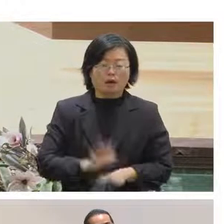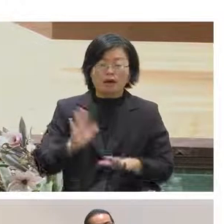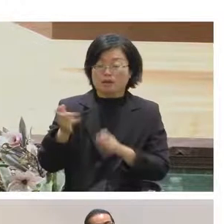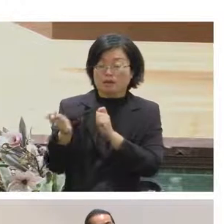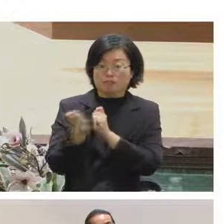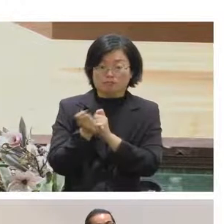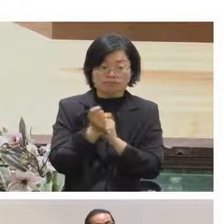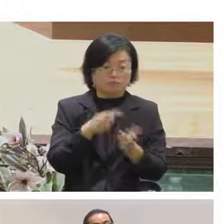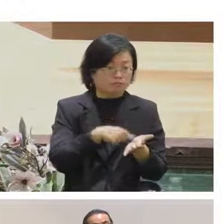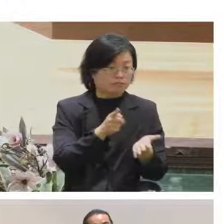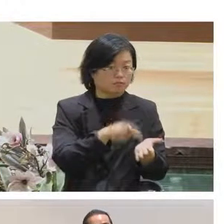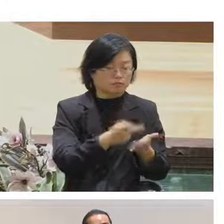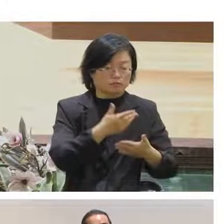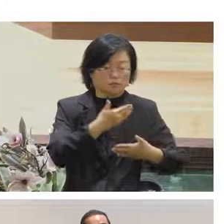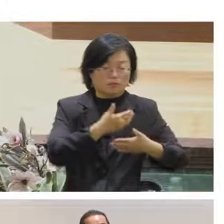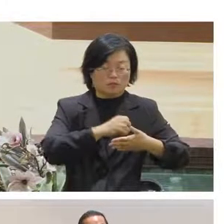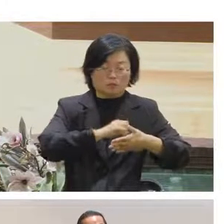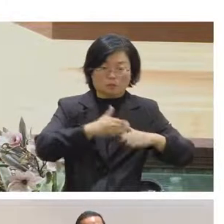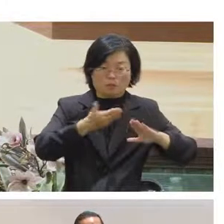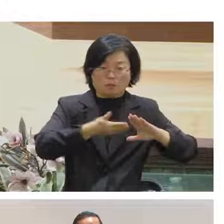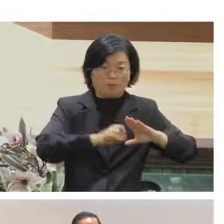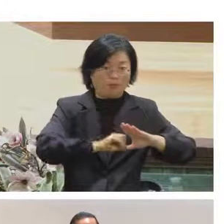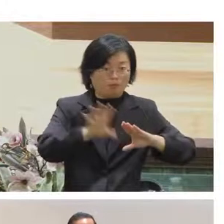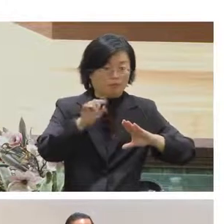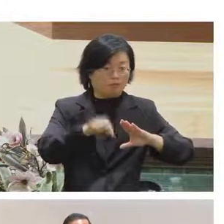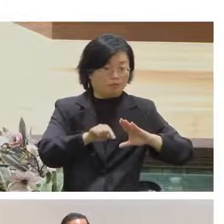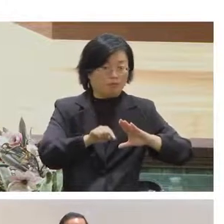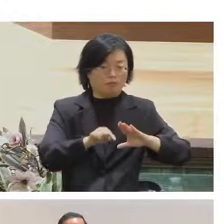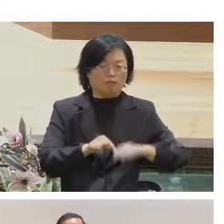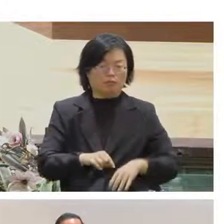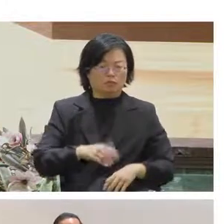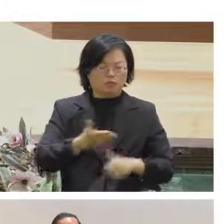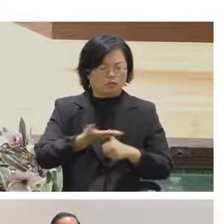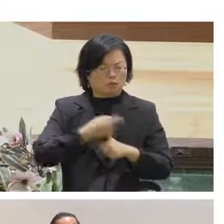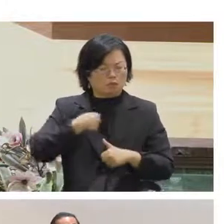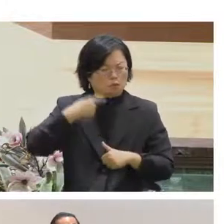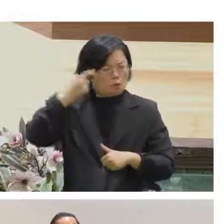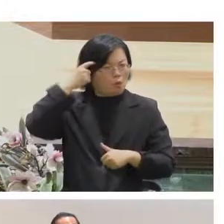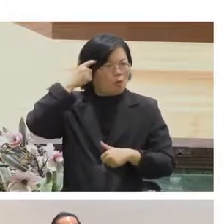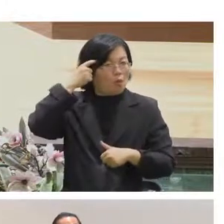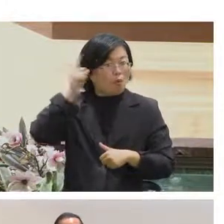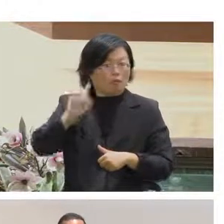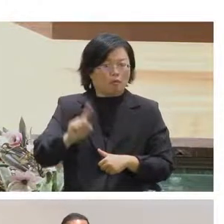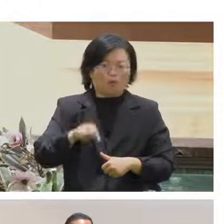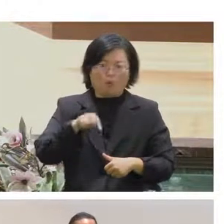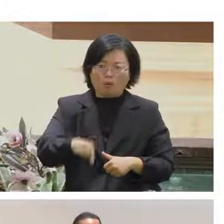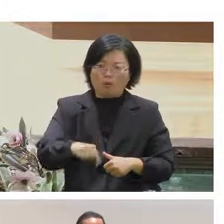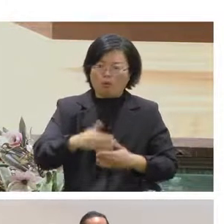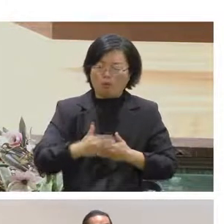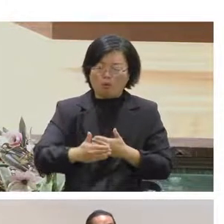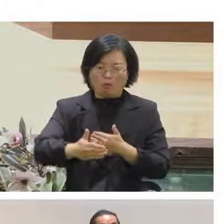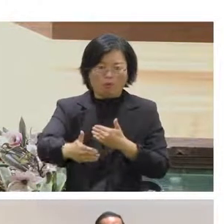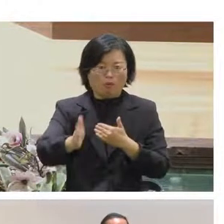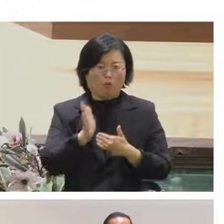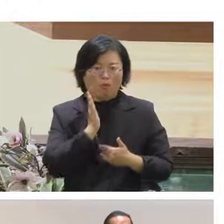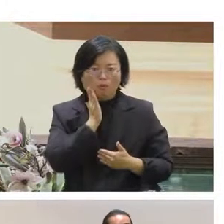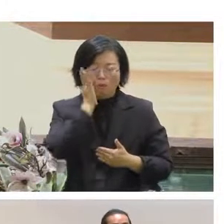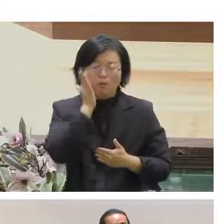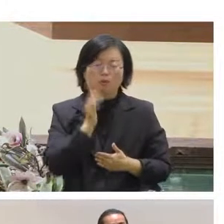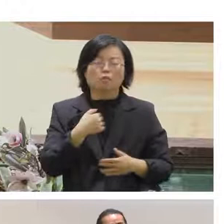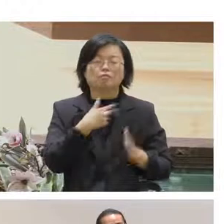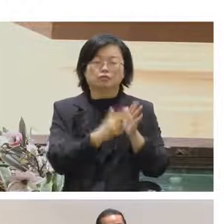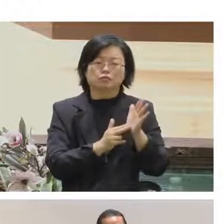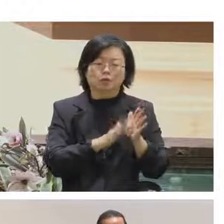播有一個大家就是所有的人有一個很大的體驗就是覺得那個流程好順暢喔就是可能有一個流程就是要提案